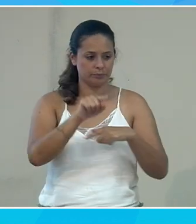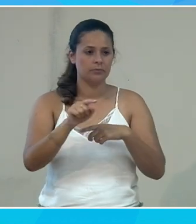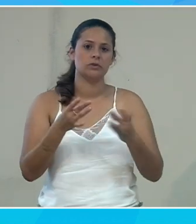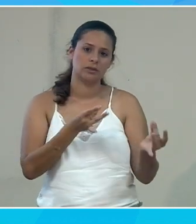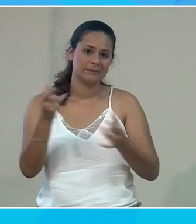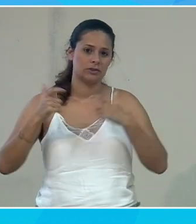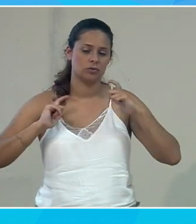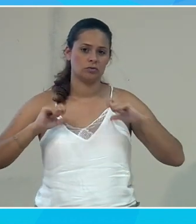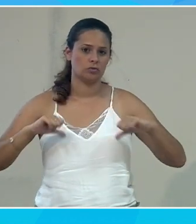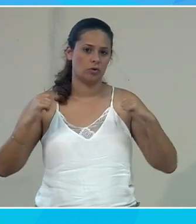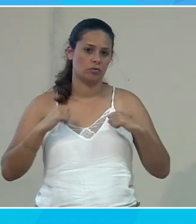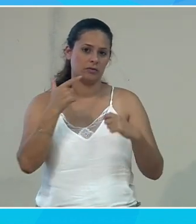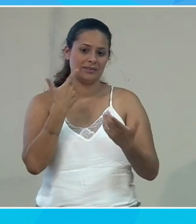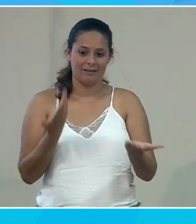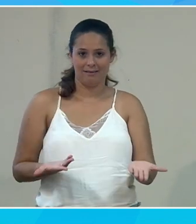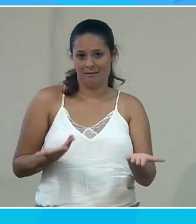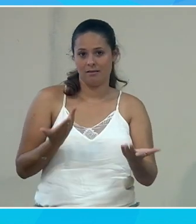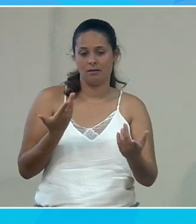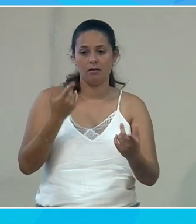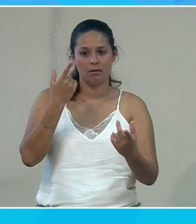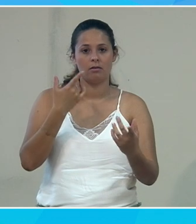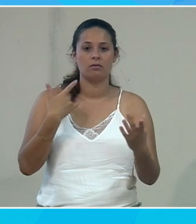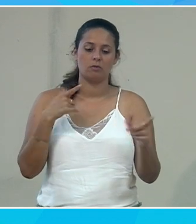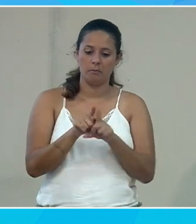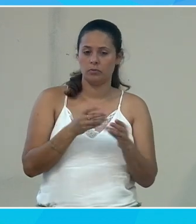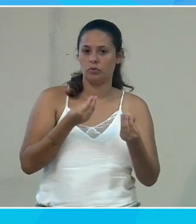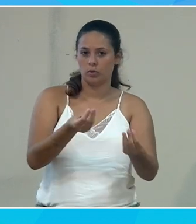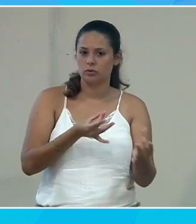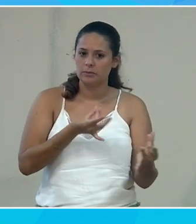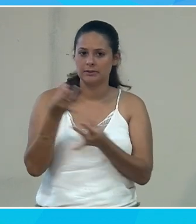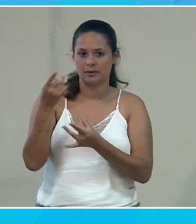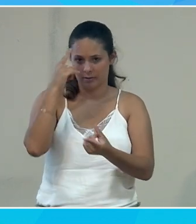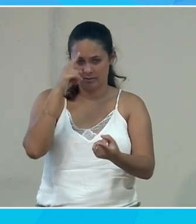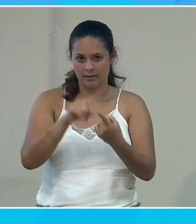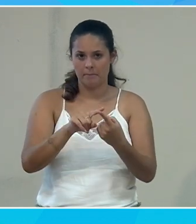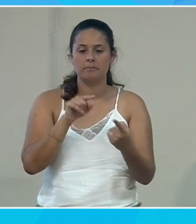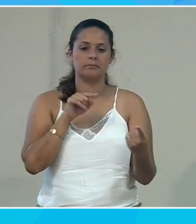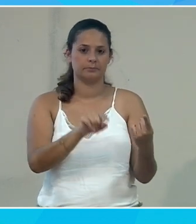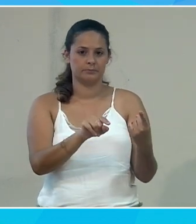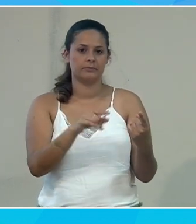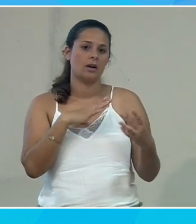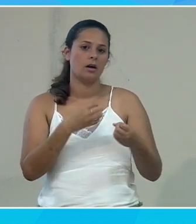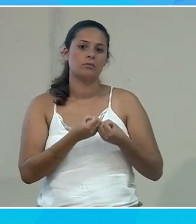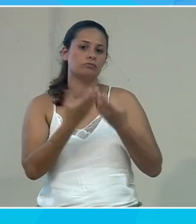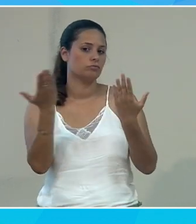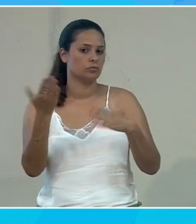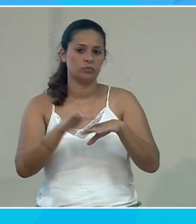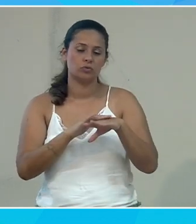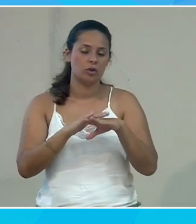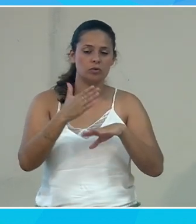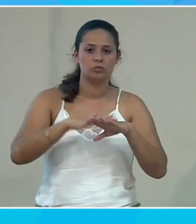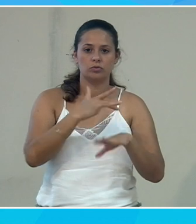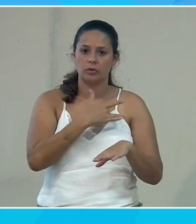les jeunes, donc c'est l'opportunité aujourd'hui, par exemple, de vous sensibiliser sur cette thématique-là. Mais on a un certain nombre de sujets autour de la santé.